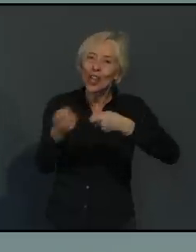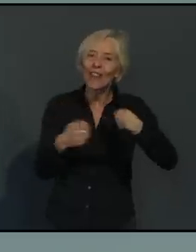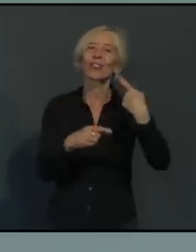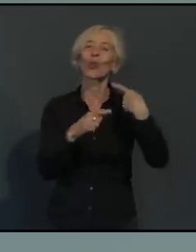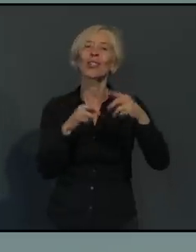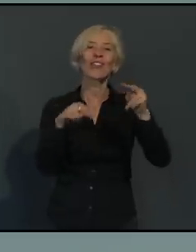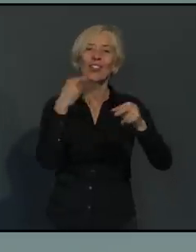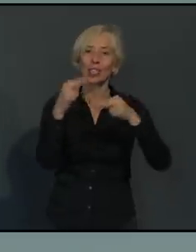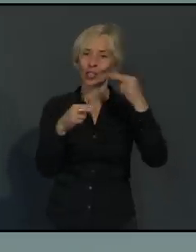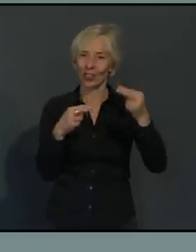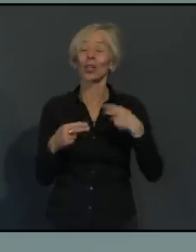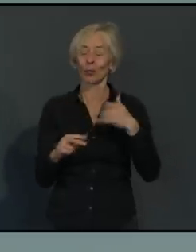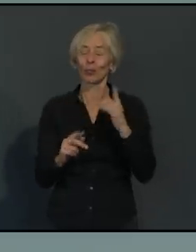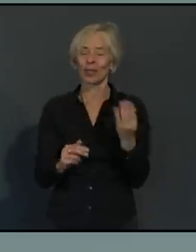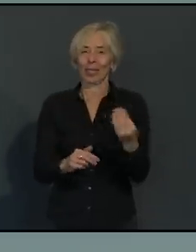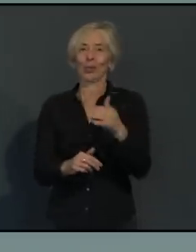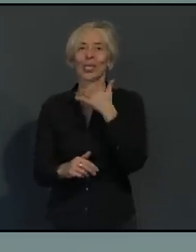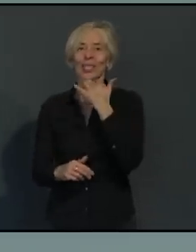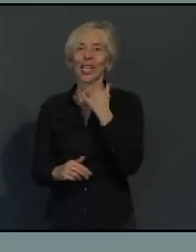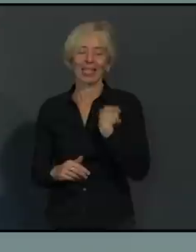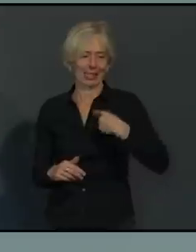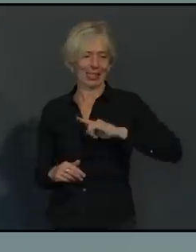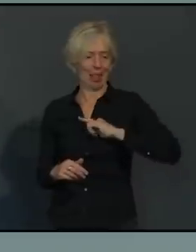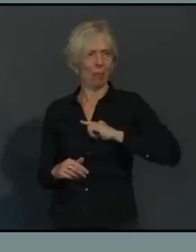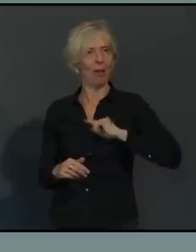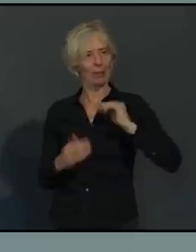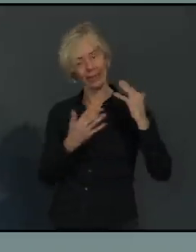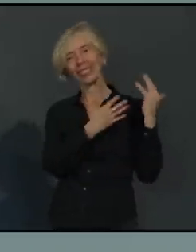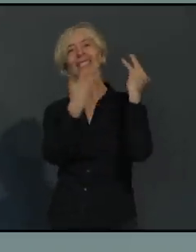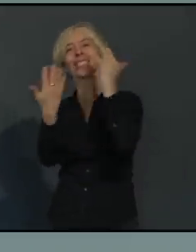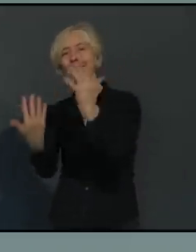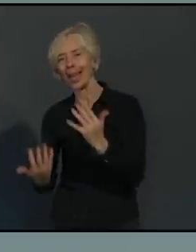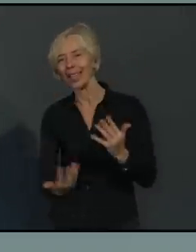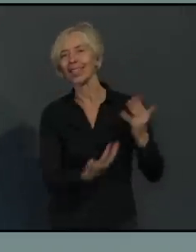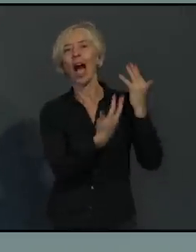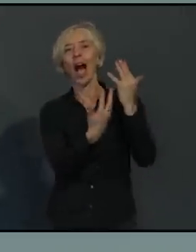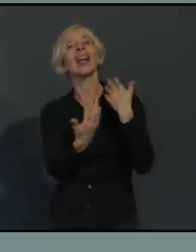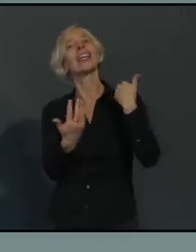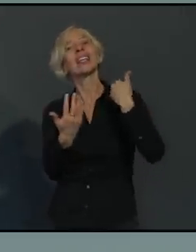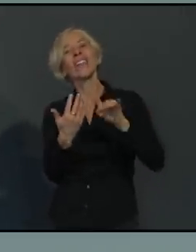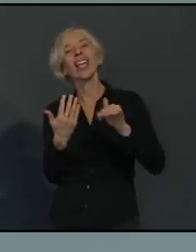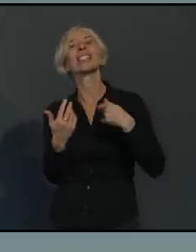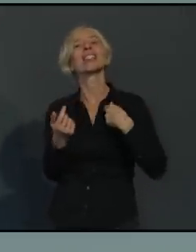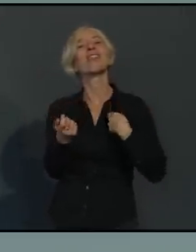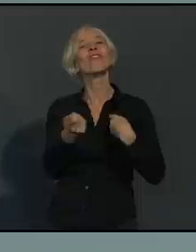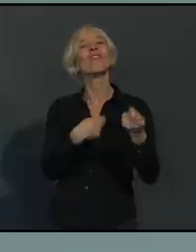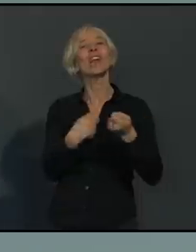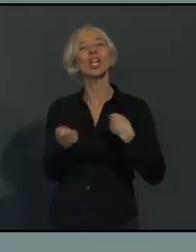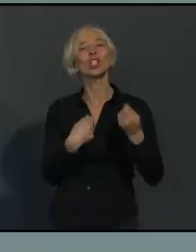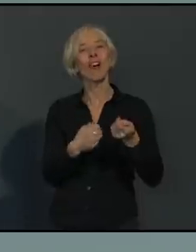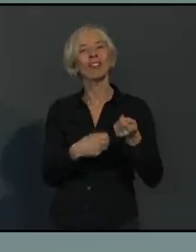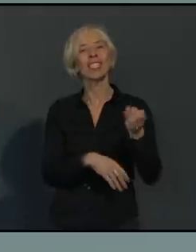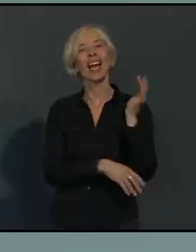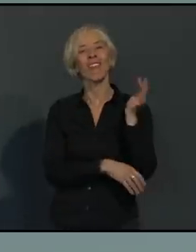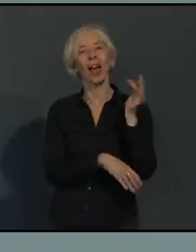Ich war zehn Jahre lang Wirtschaftsreferent oder knapp zehn Jahre Wirtschaftsreferentin hier in Augsburg. Und mir blutet das Herz, wenn ich durch die